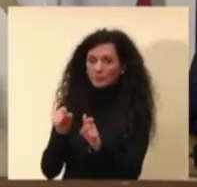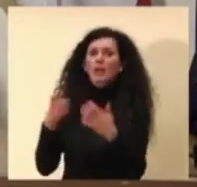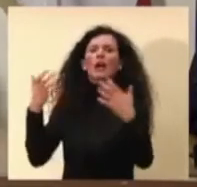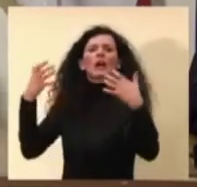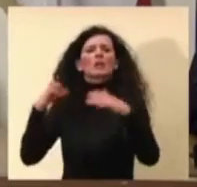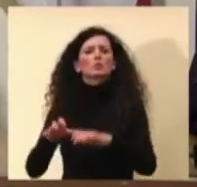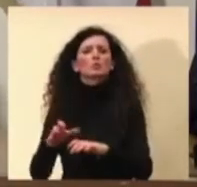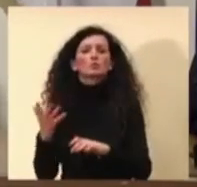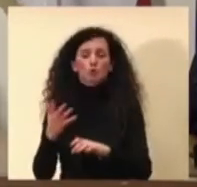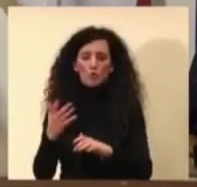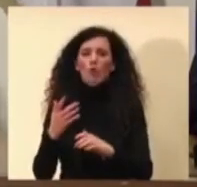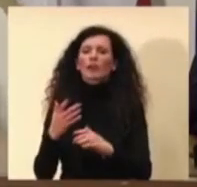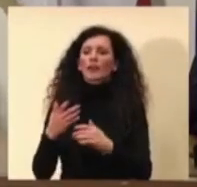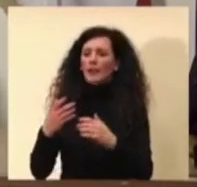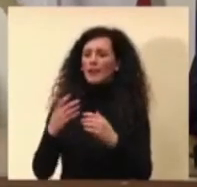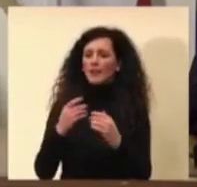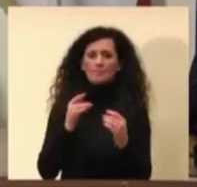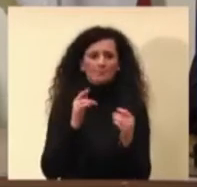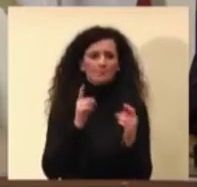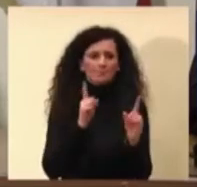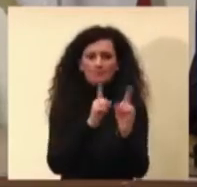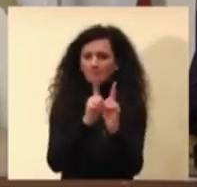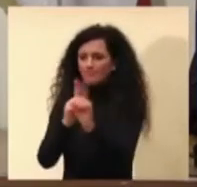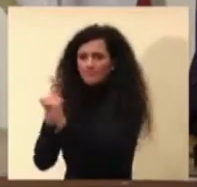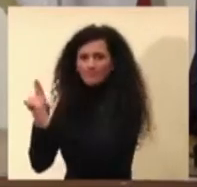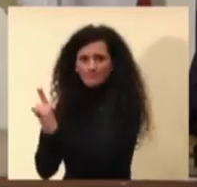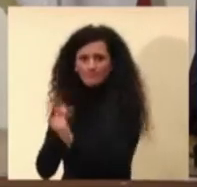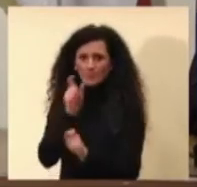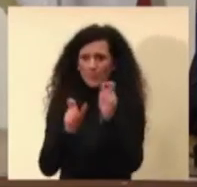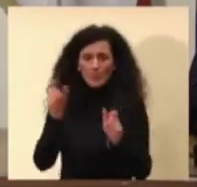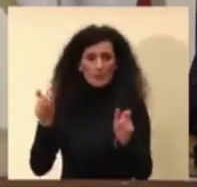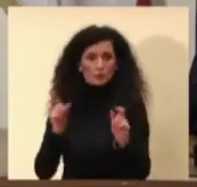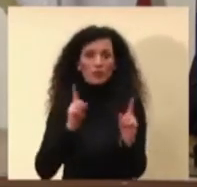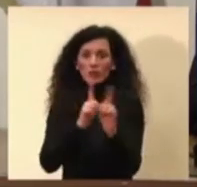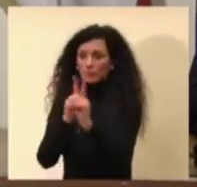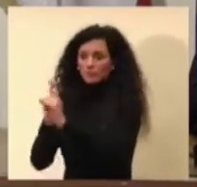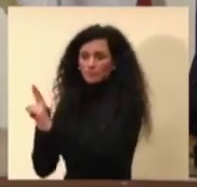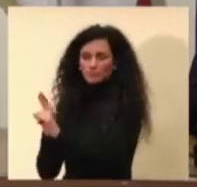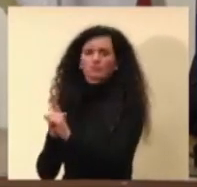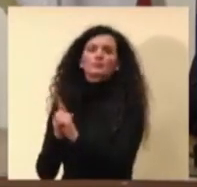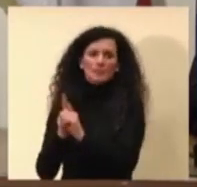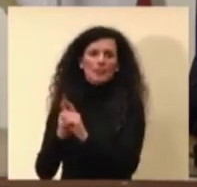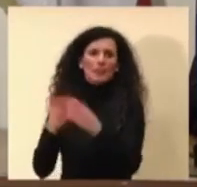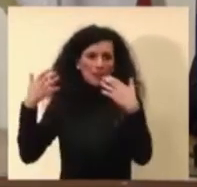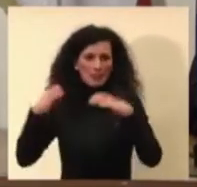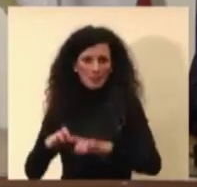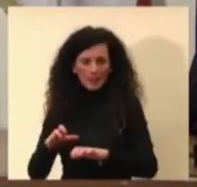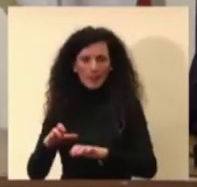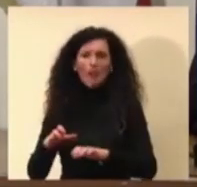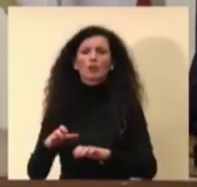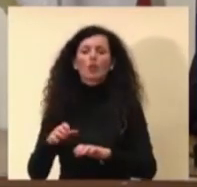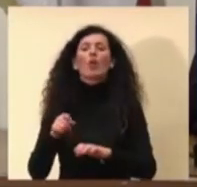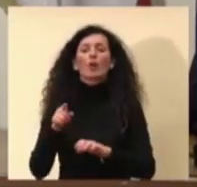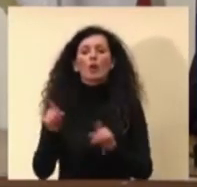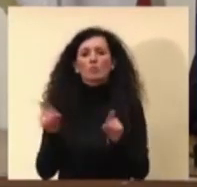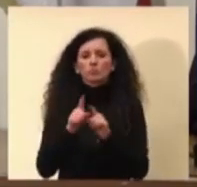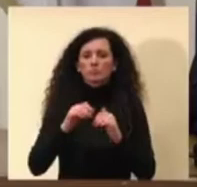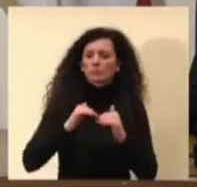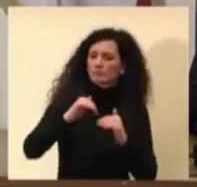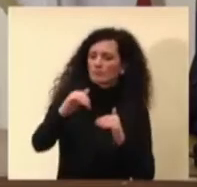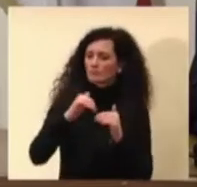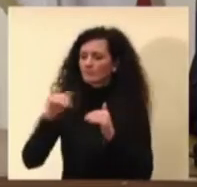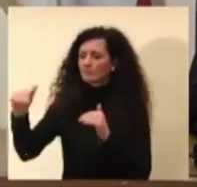distanziamento fisico, sia, cioè aumentano il distanziamento fisico, scusate, e al tempo stesso riducano la mobilità.